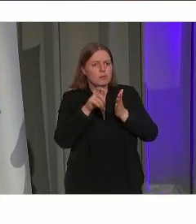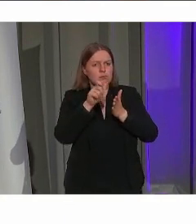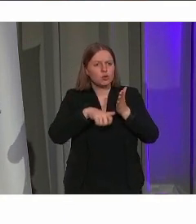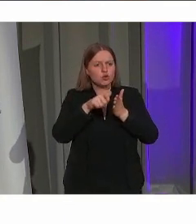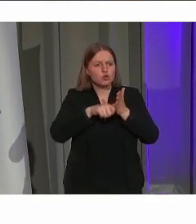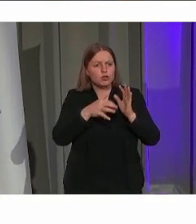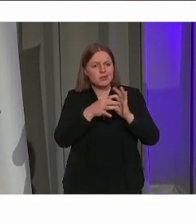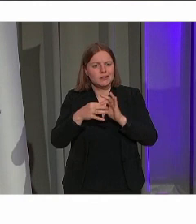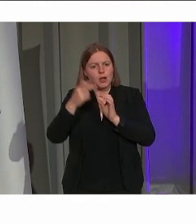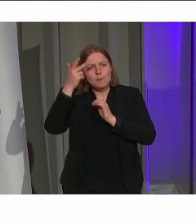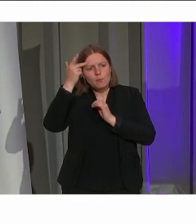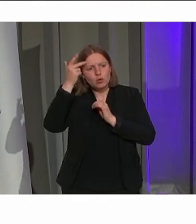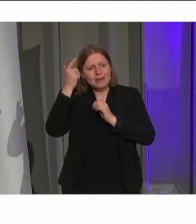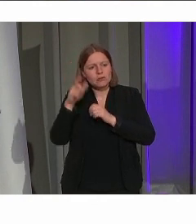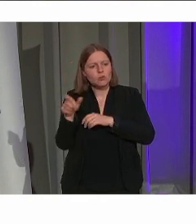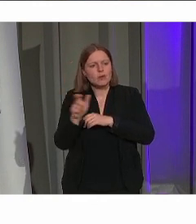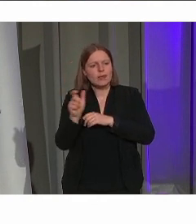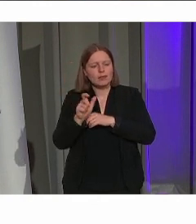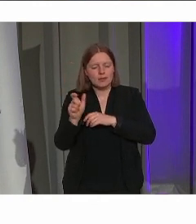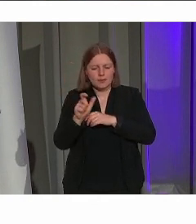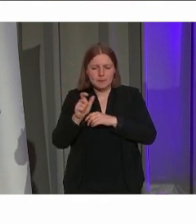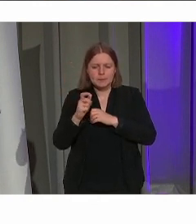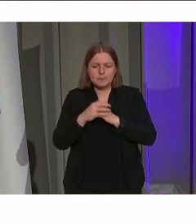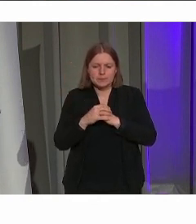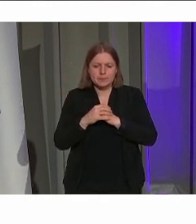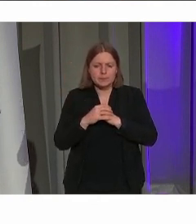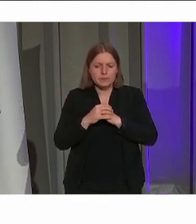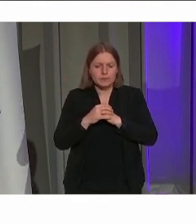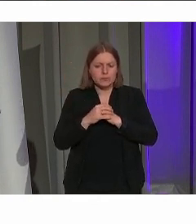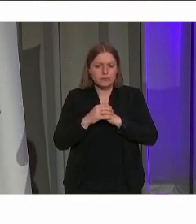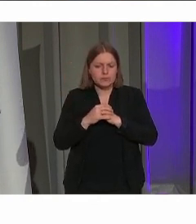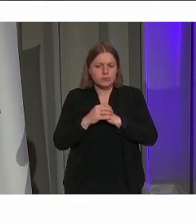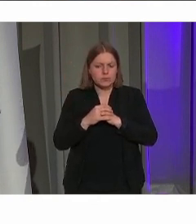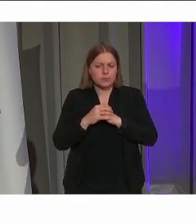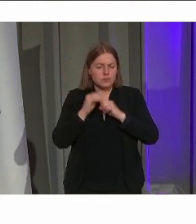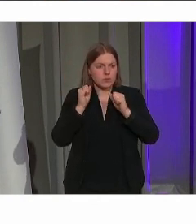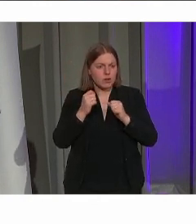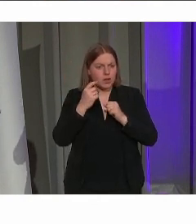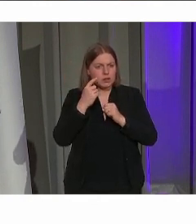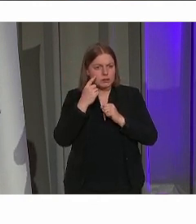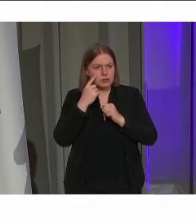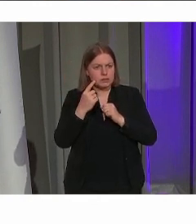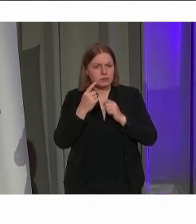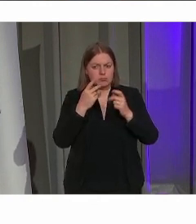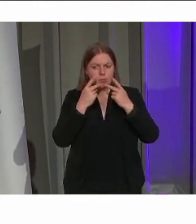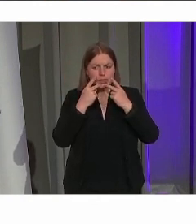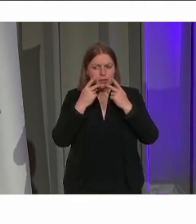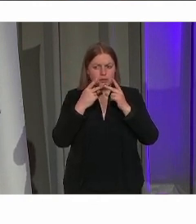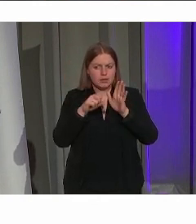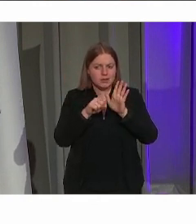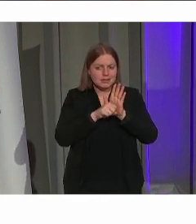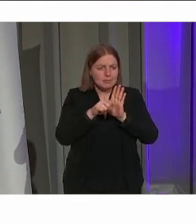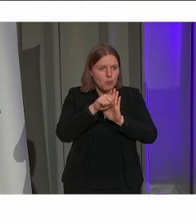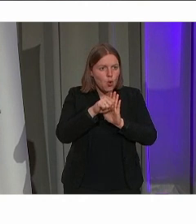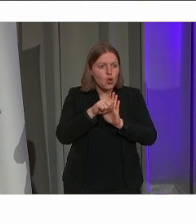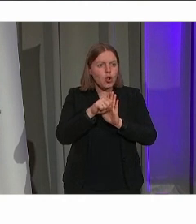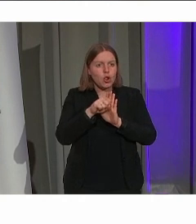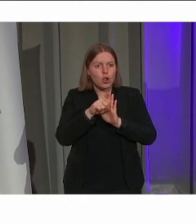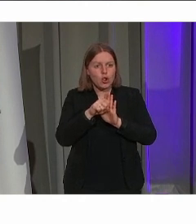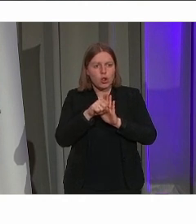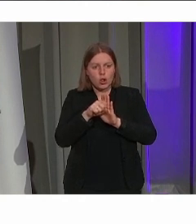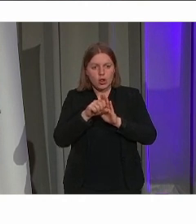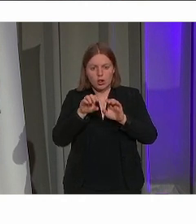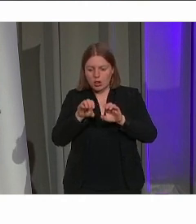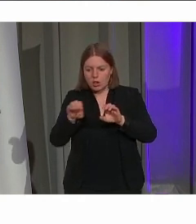monumentenweekend, waarbij er ingezet is op symbooltjes van hoe